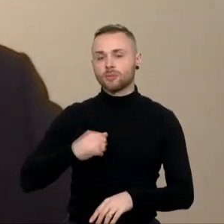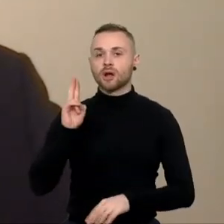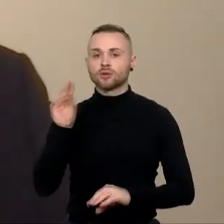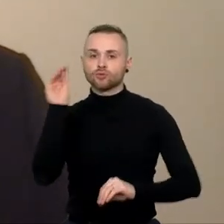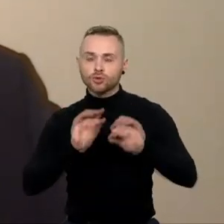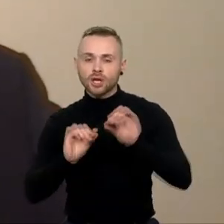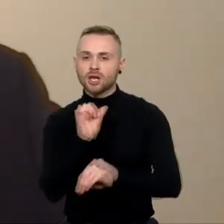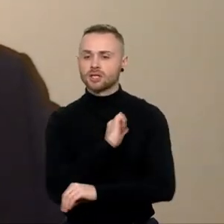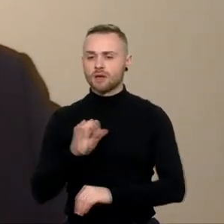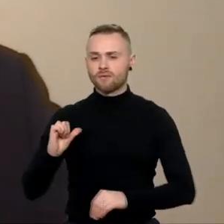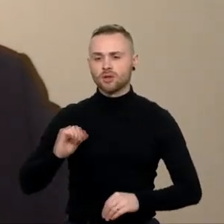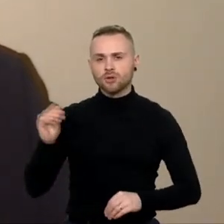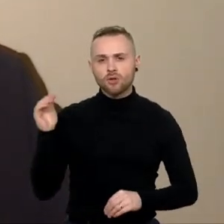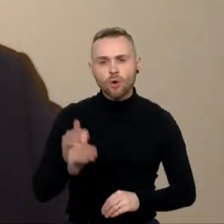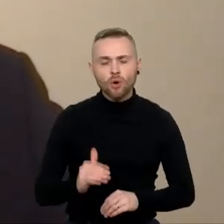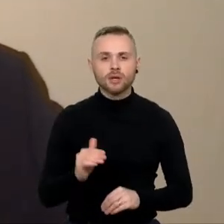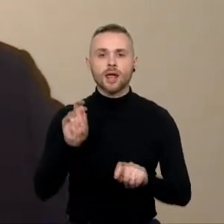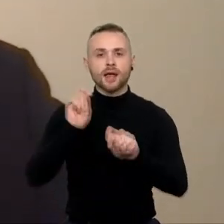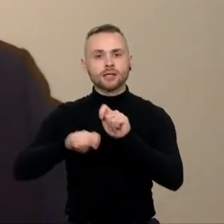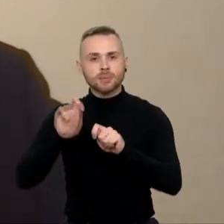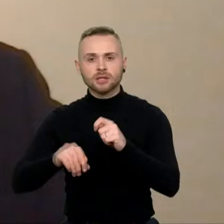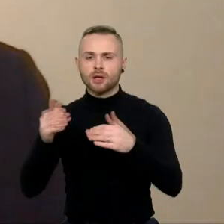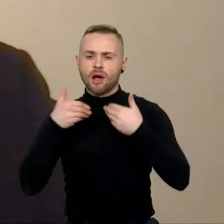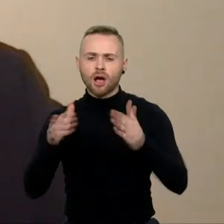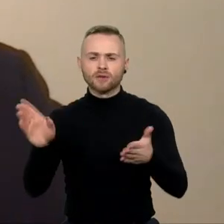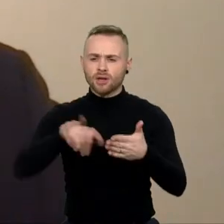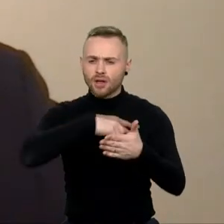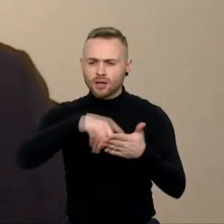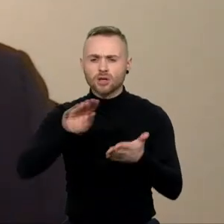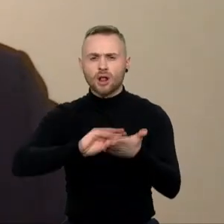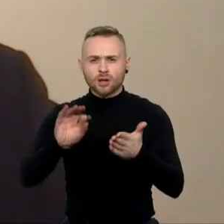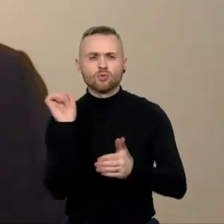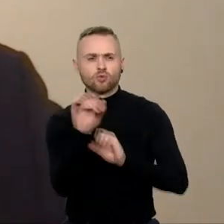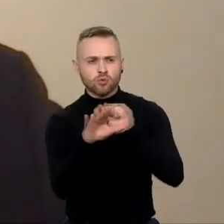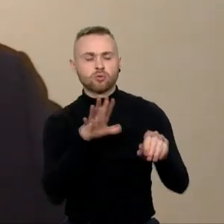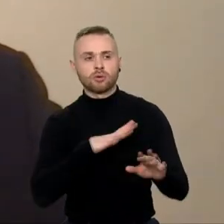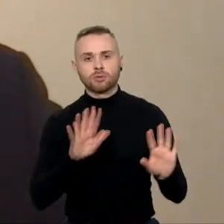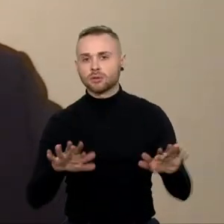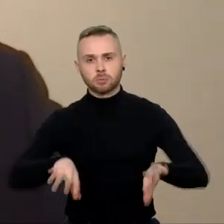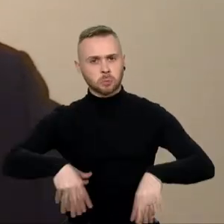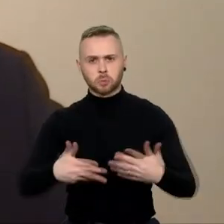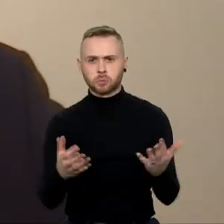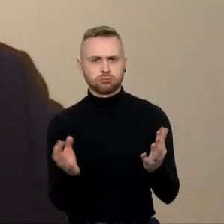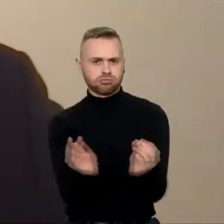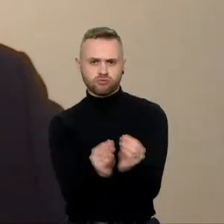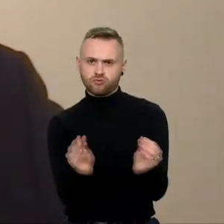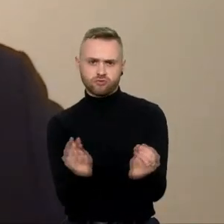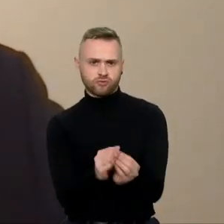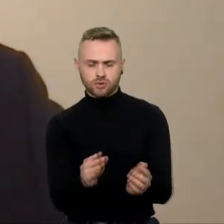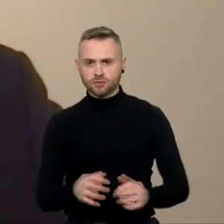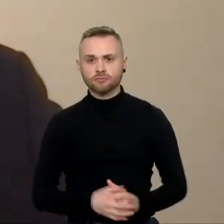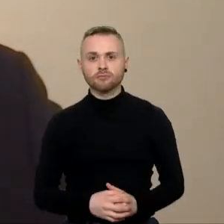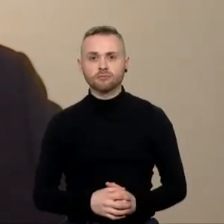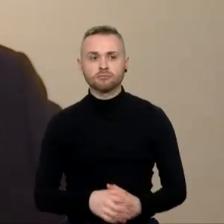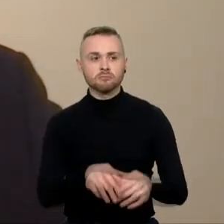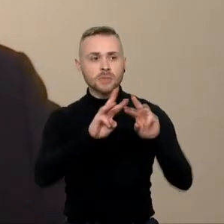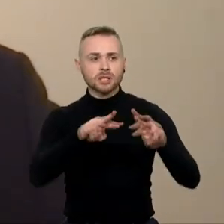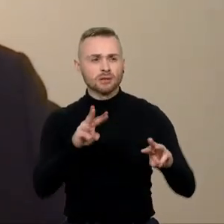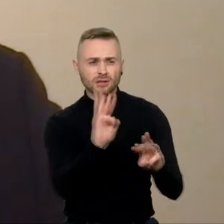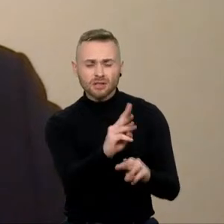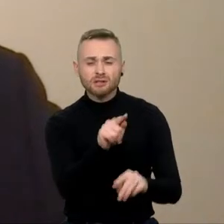savanorijai, ekspertais, suatvirais laiškais ir daugelis kitų aspektų, tačiau vis tiek buvo laikomas šiuo ministro.